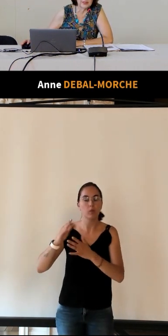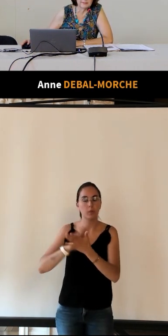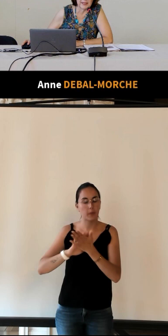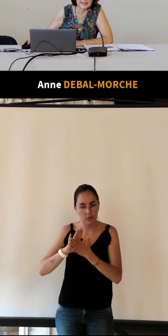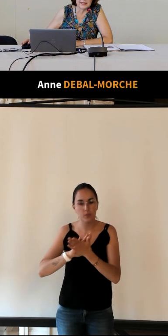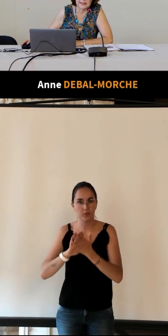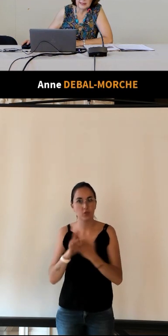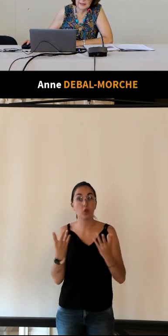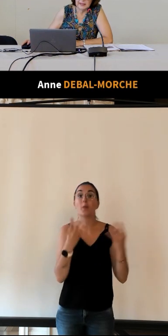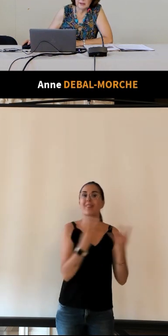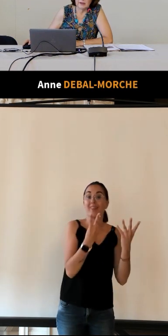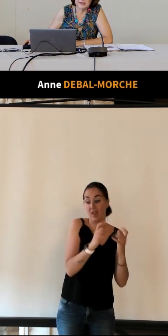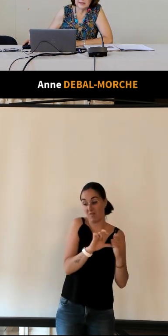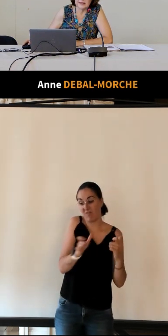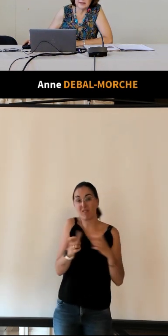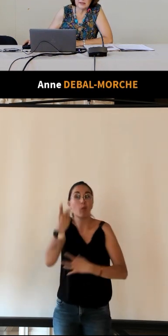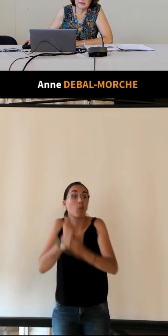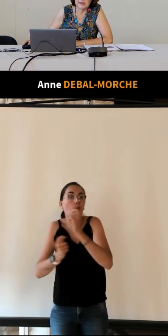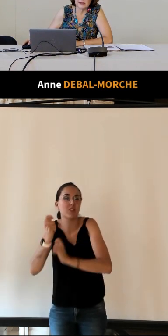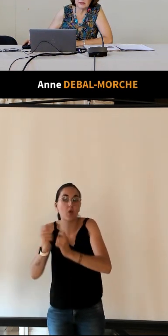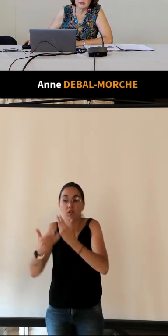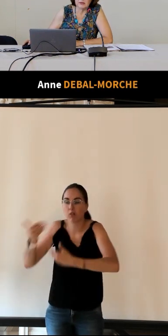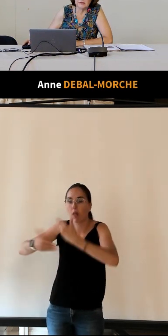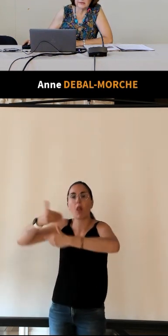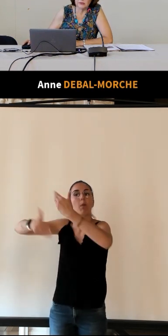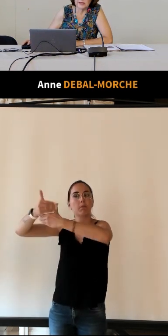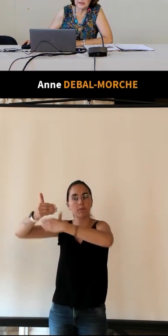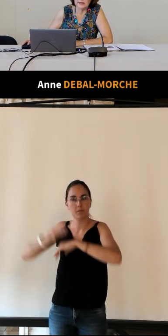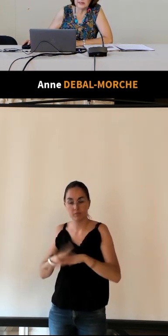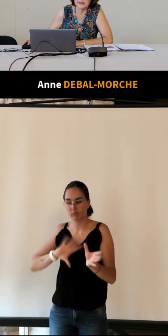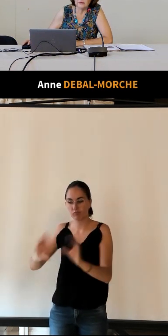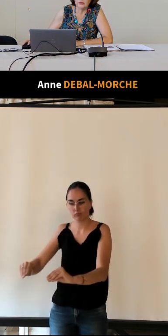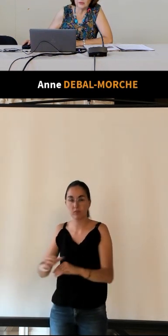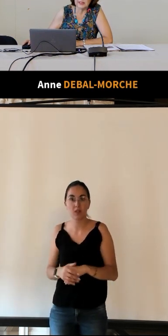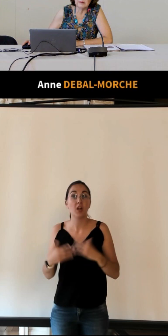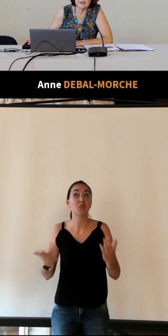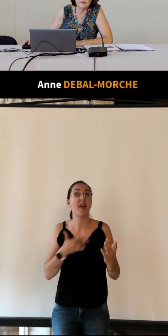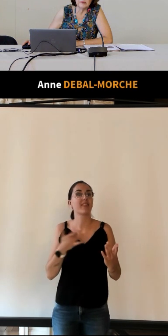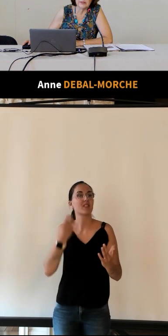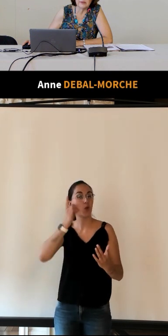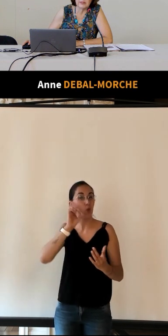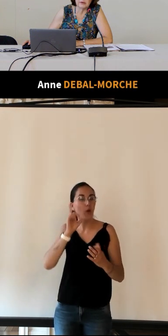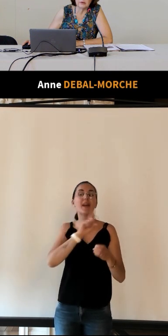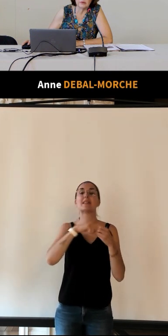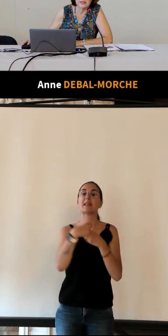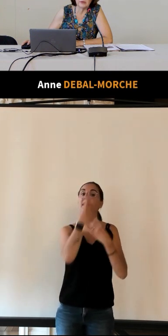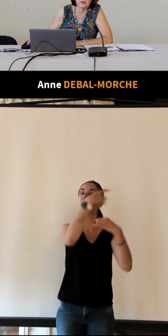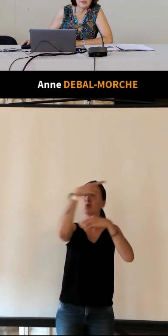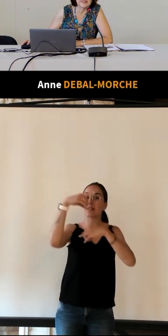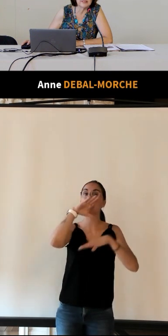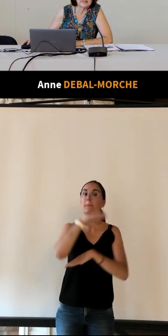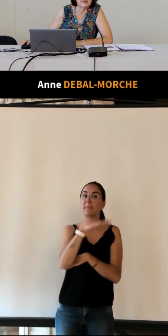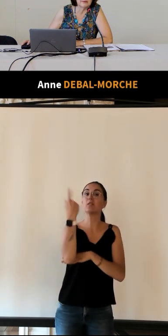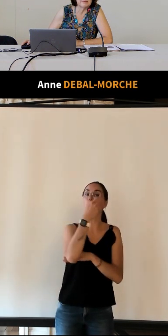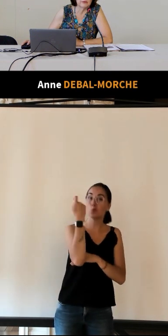provisoires d'après-guerre ce qui est intéressant c'est que vous avez donc syndicat d'initiative de Touraine mais vous avez le titre en